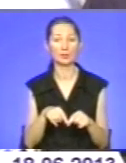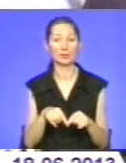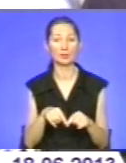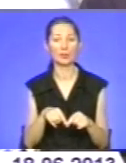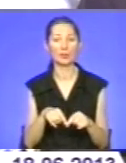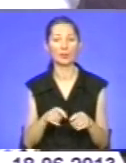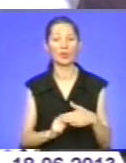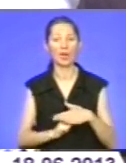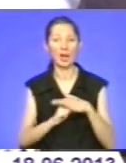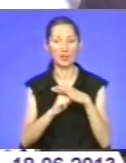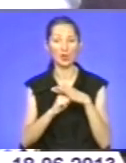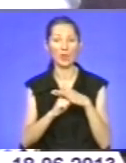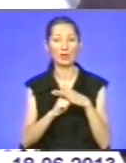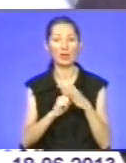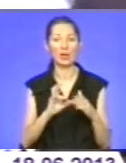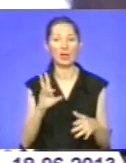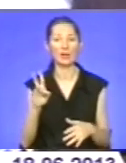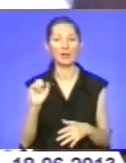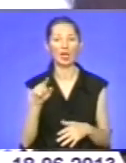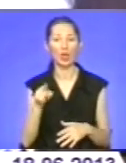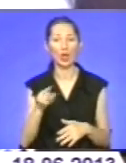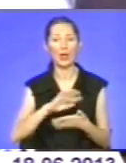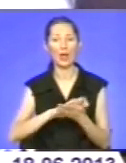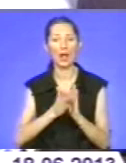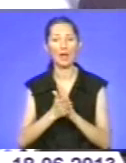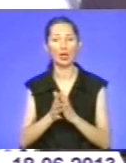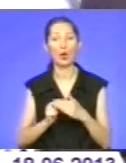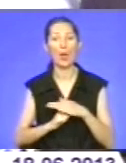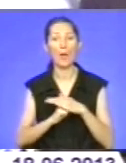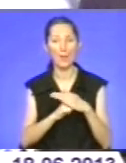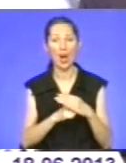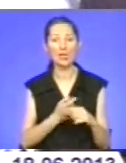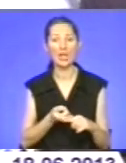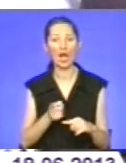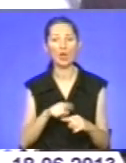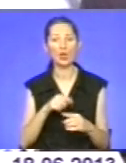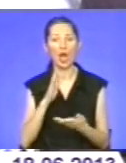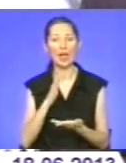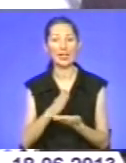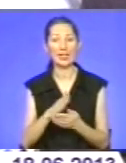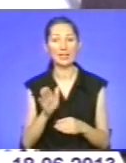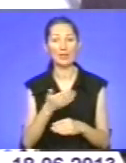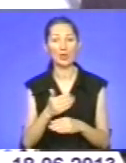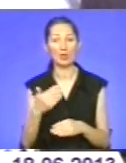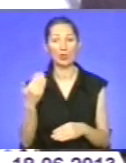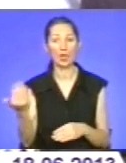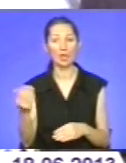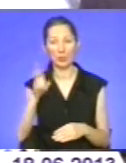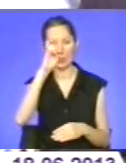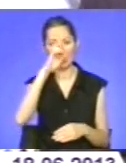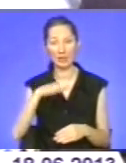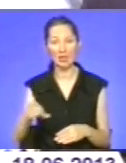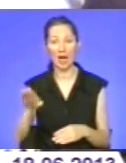основанне на той договорній базі, яка є між нашими країнами, це